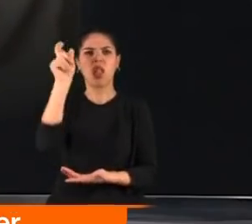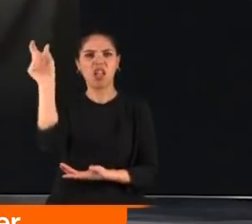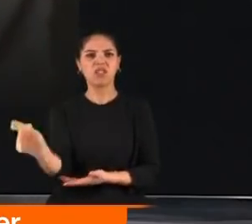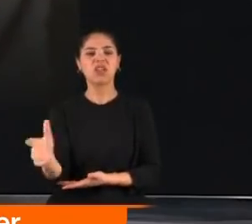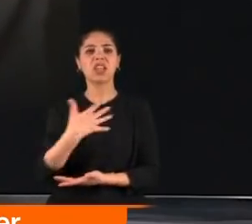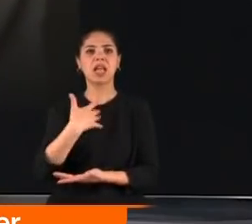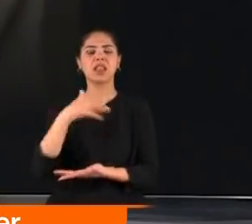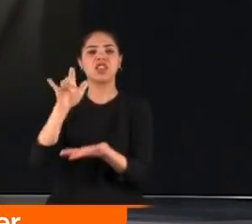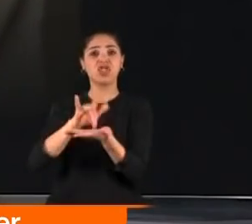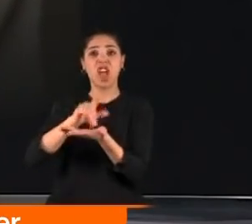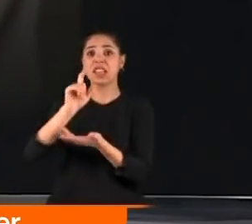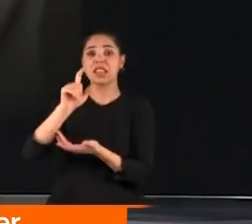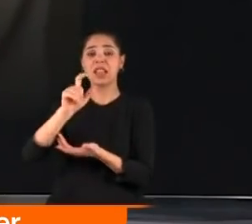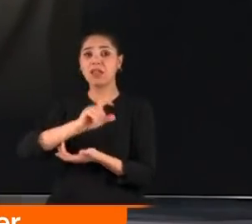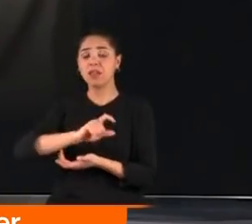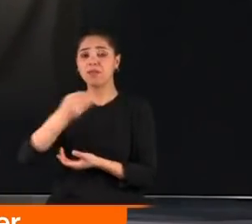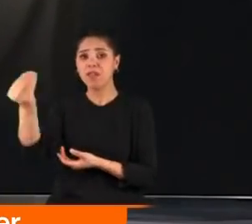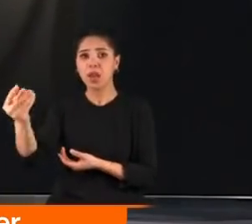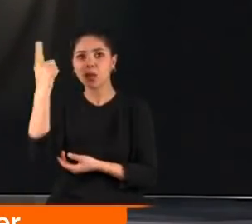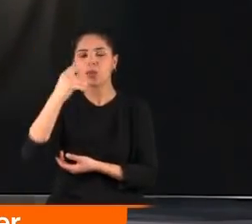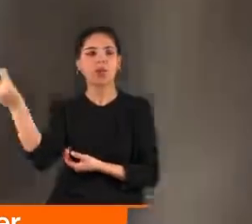kendisine kesilen cezaya bakın diye tepki verdi.